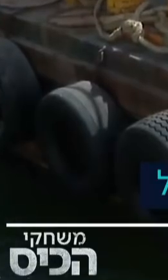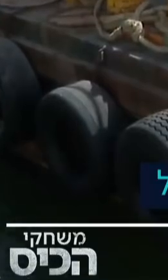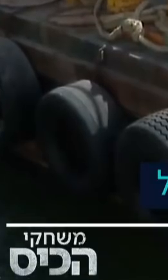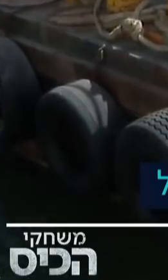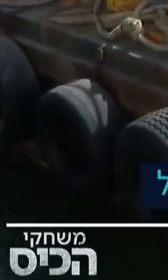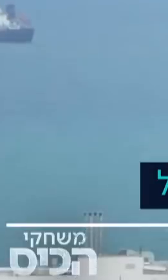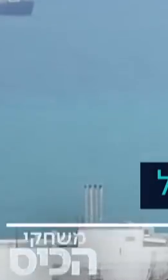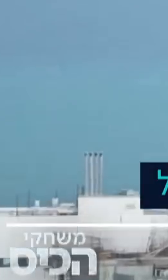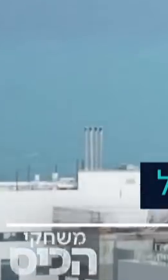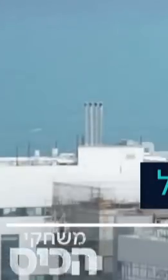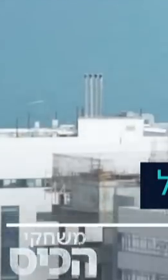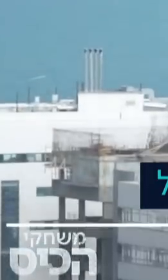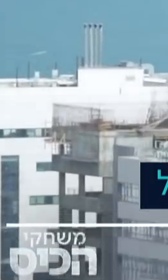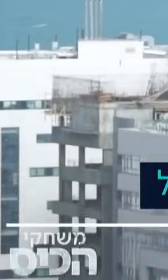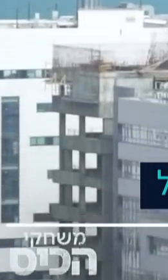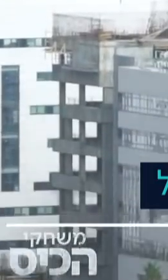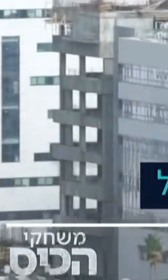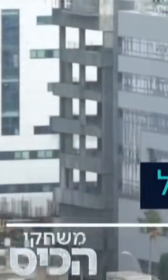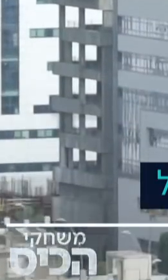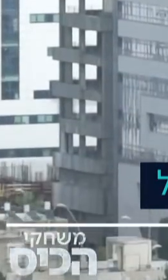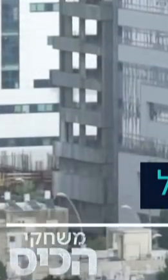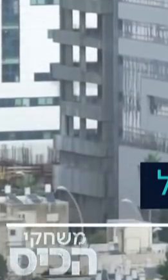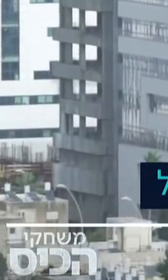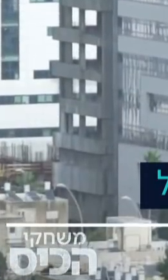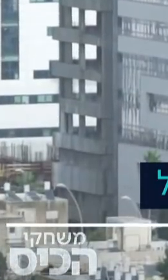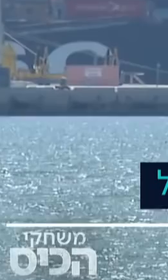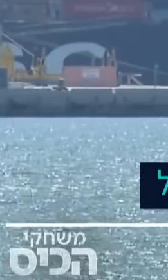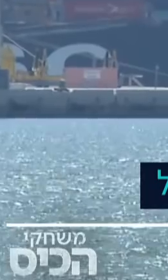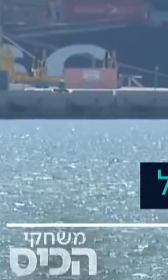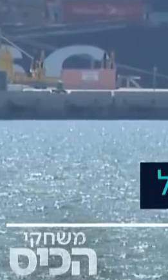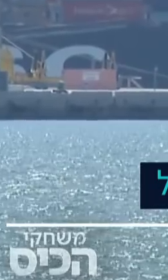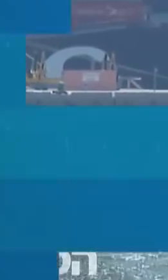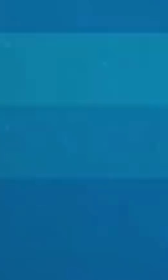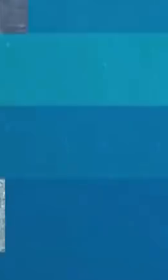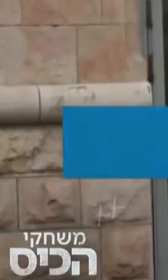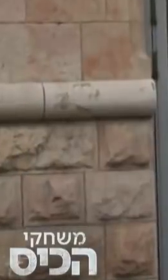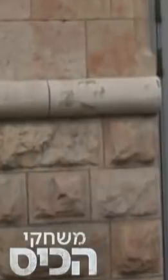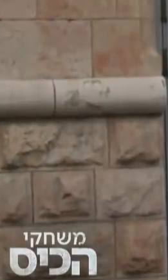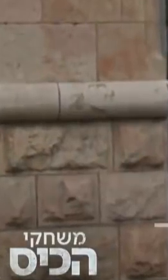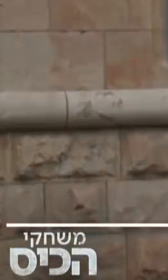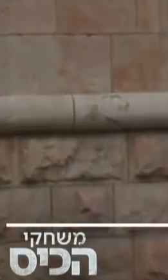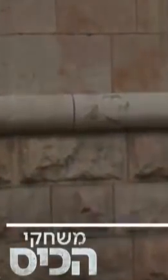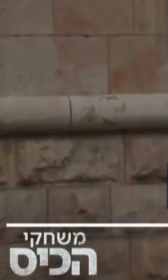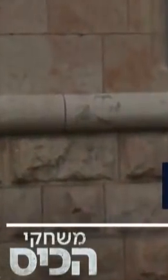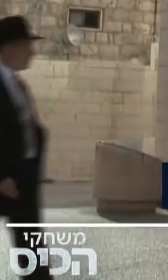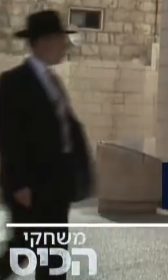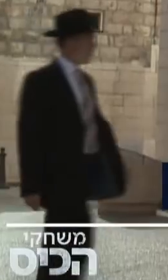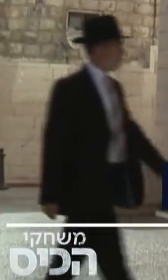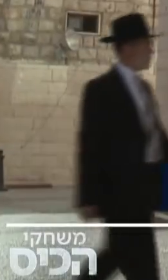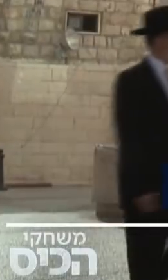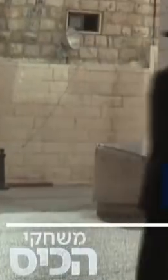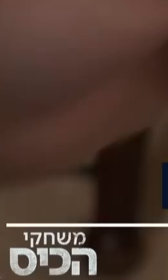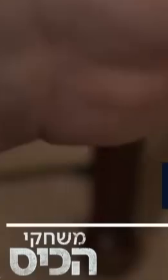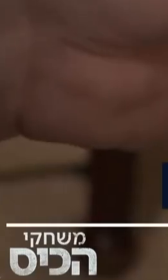וקבצא את הרווח. מצד שני, היא גם תרמה להתייעלות ולחיסכון. הבנקים וגופי